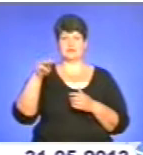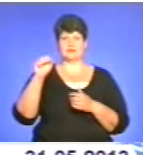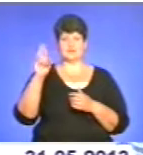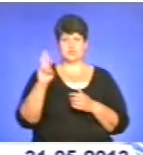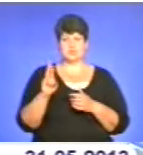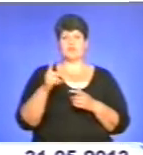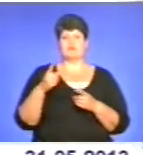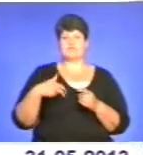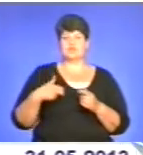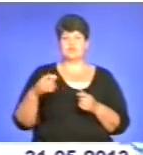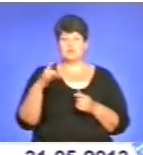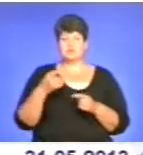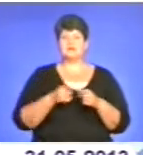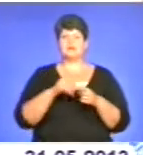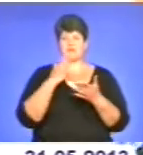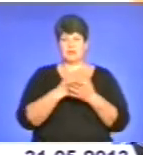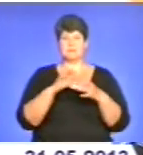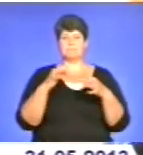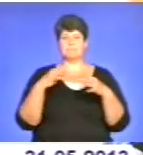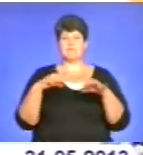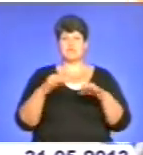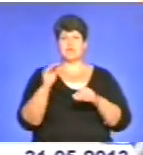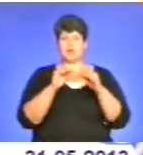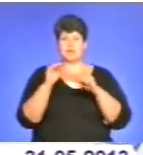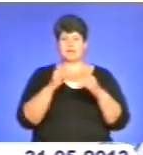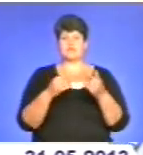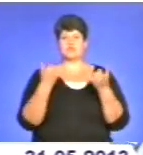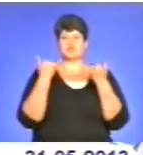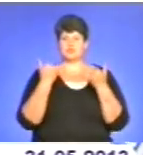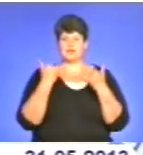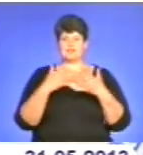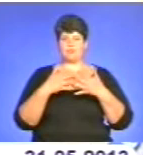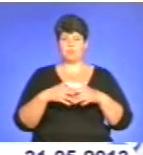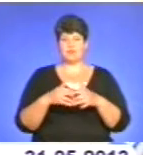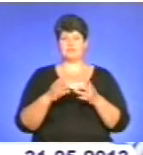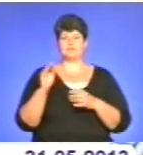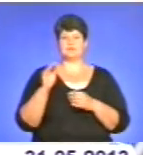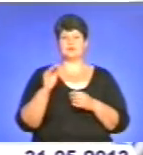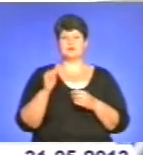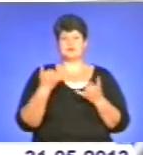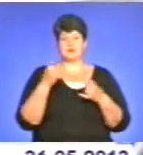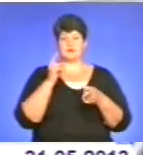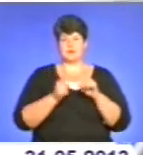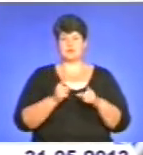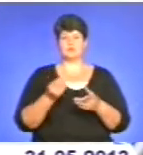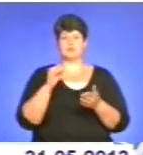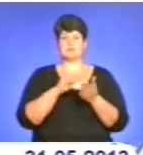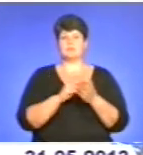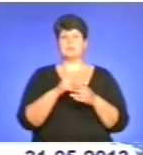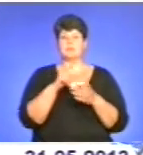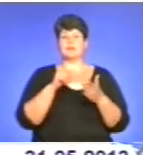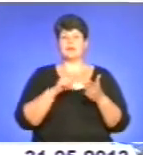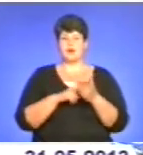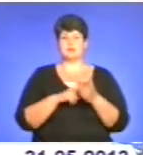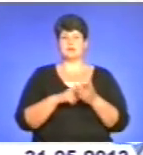всі машини обладнані, сучасні обладнані, це «Фольксваген» і так далі. Ось зараз місто, вони поставили тут питання, знову ж таки,